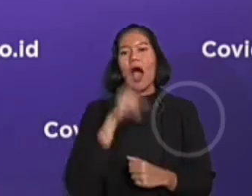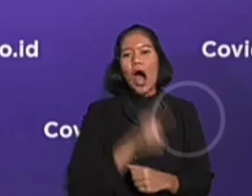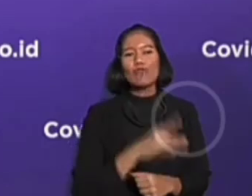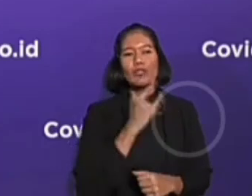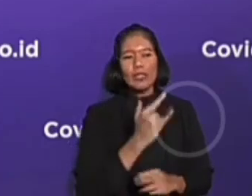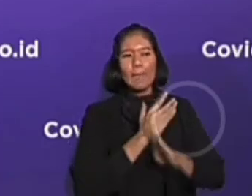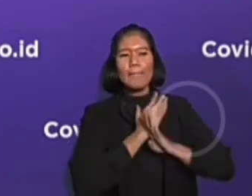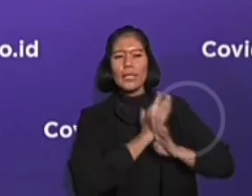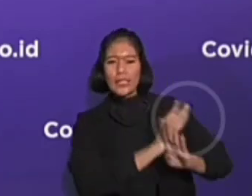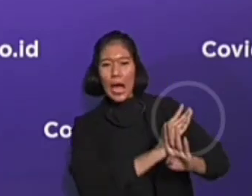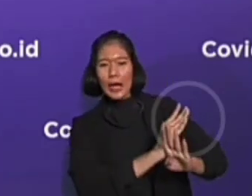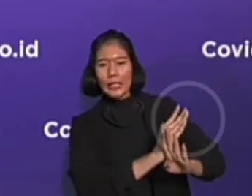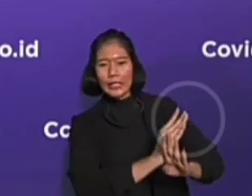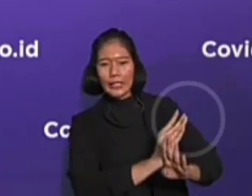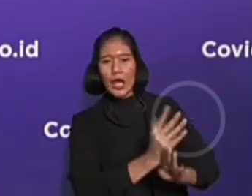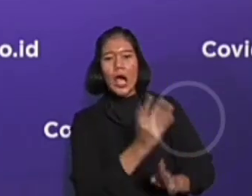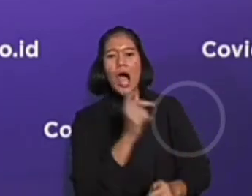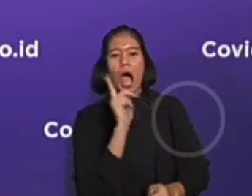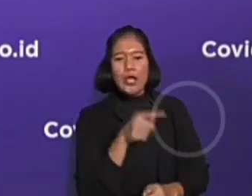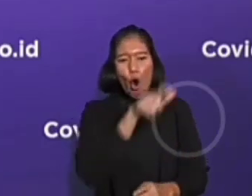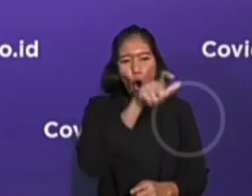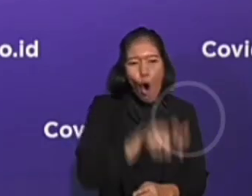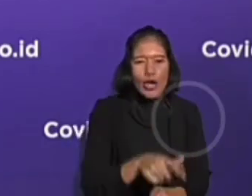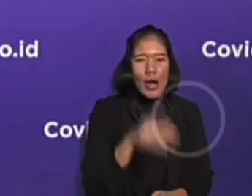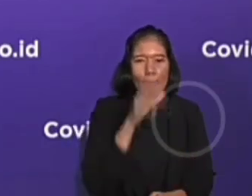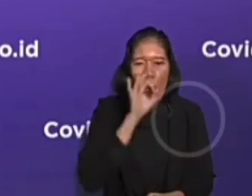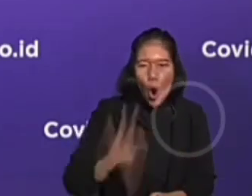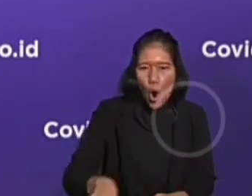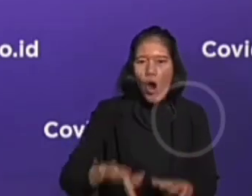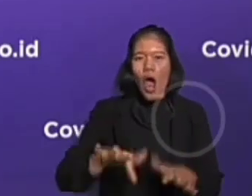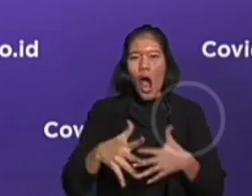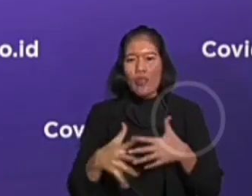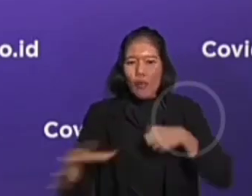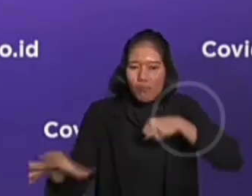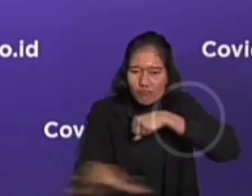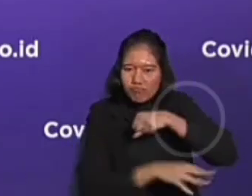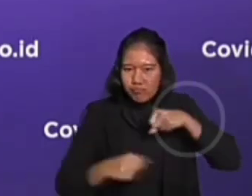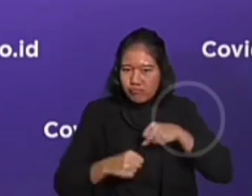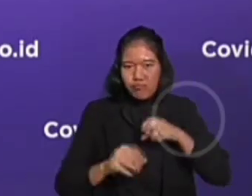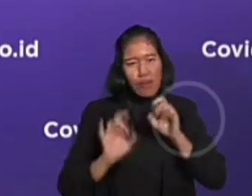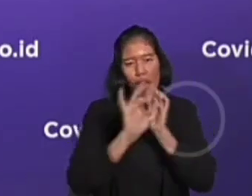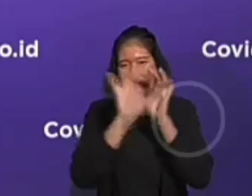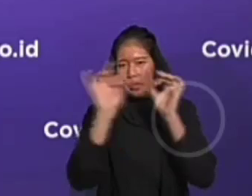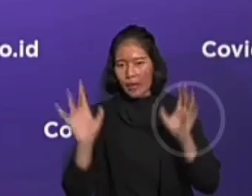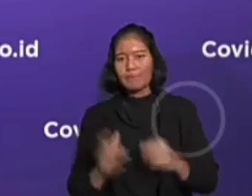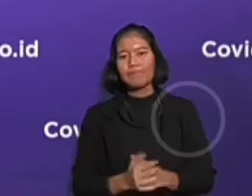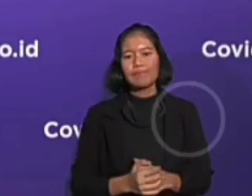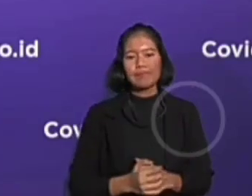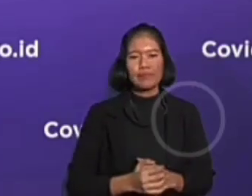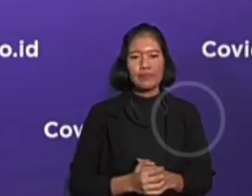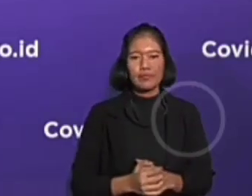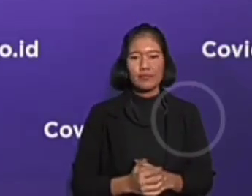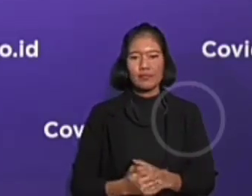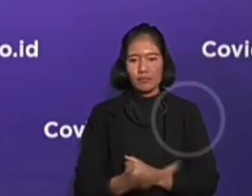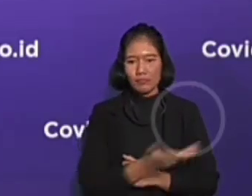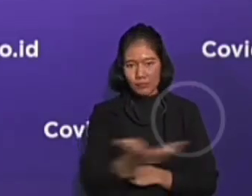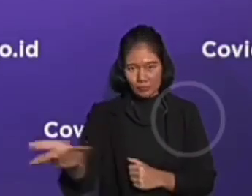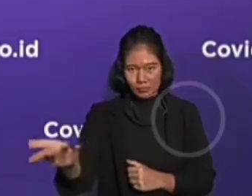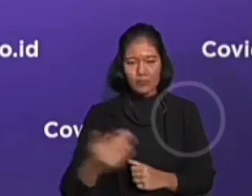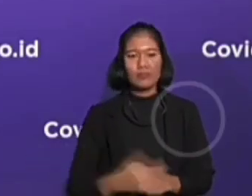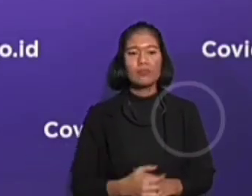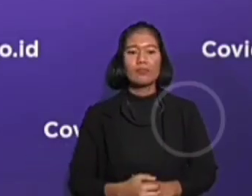terjadinya pemerasan, penipuan, dan kejahatan lainnya. Para pekerja migran Indonesia yang kami muliakan,